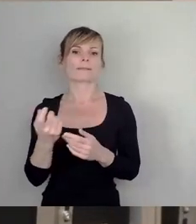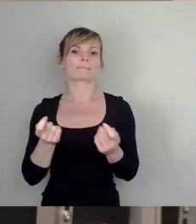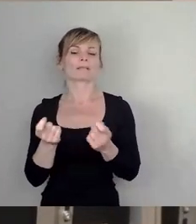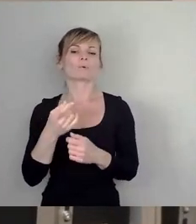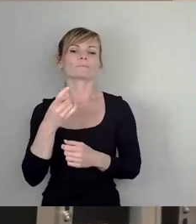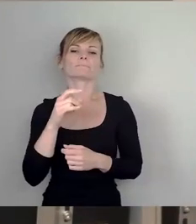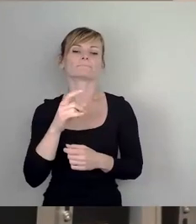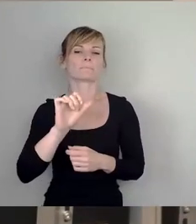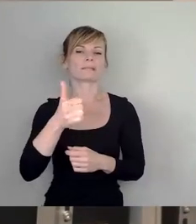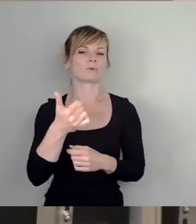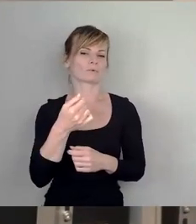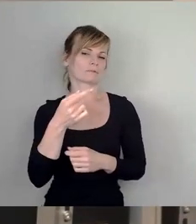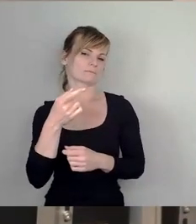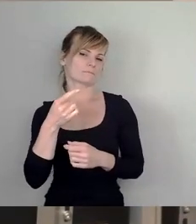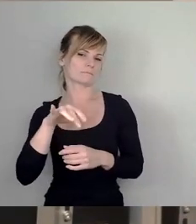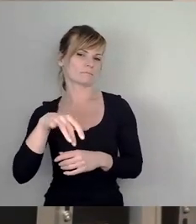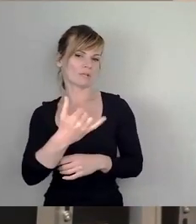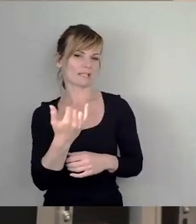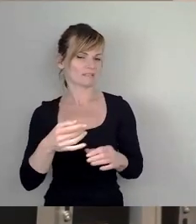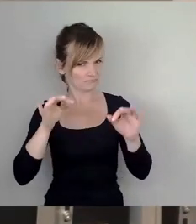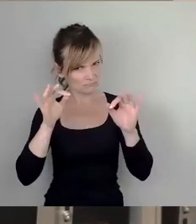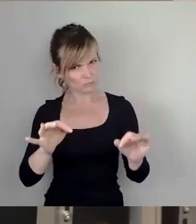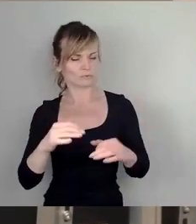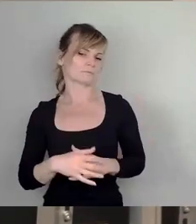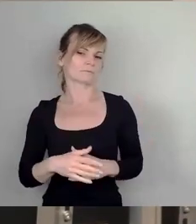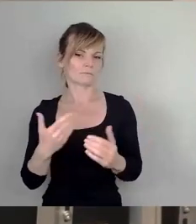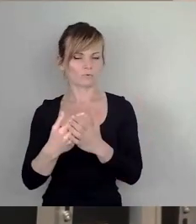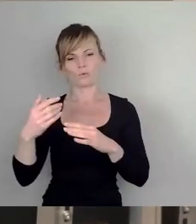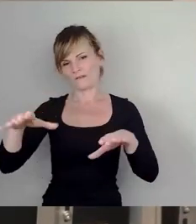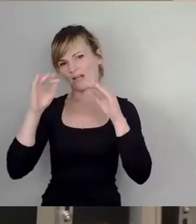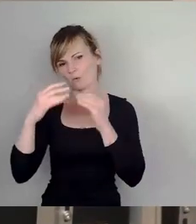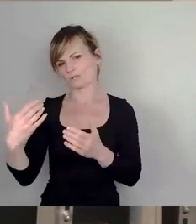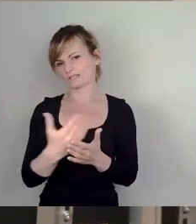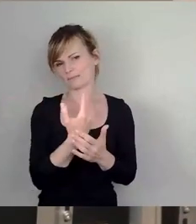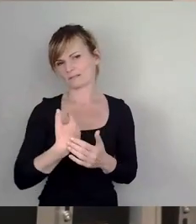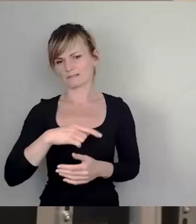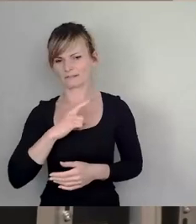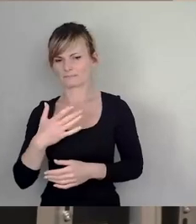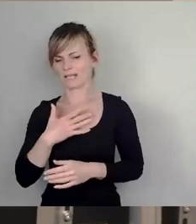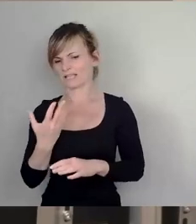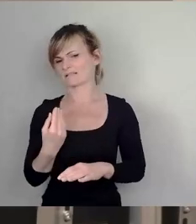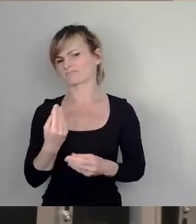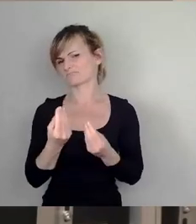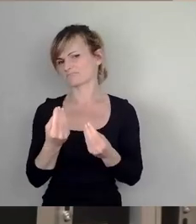auch einfach mal sinnvoll, um Erfahrungen auch wirklich zu sammeln. Weil auch mein Eindruck ist, dass die Stadtverwaltung bei